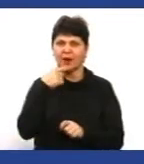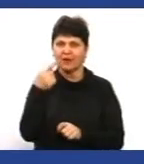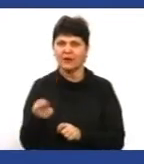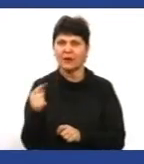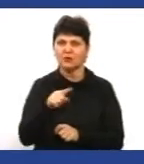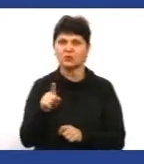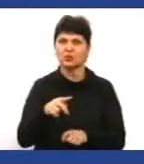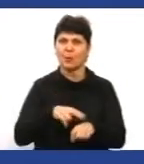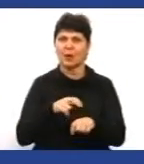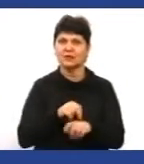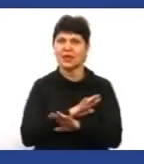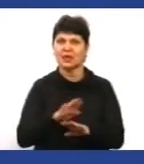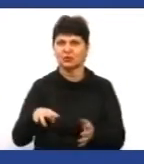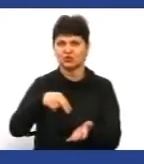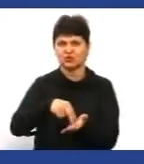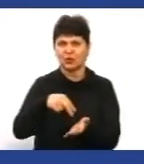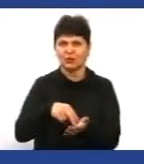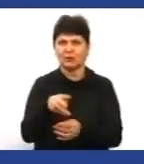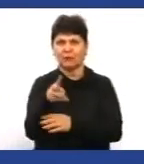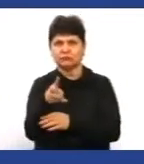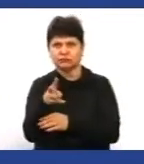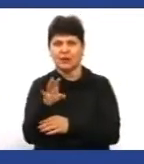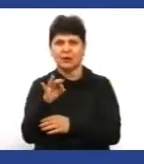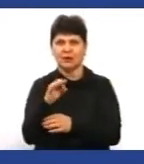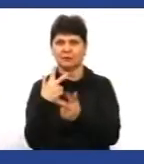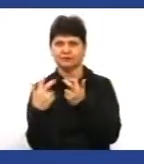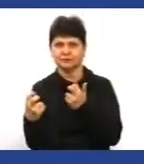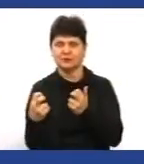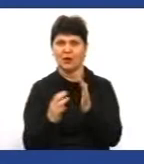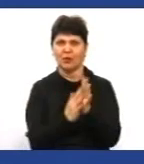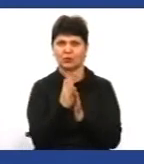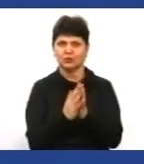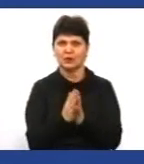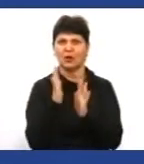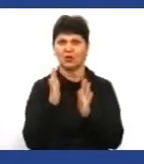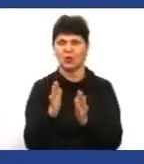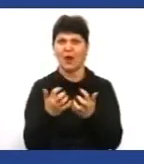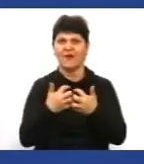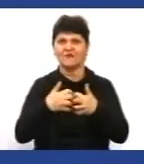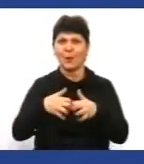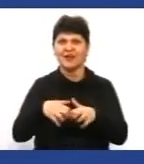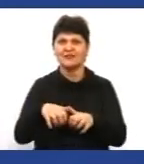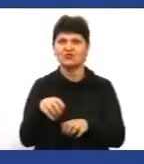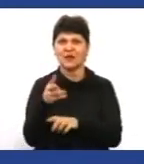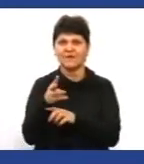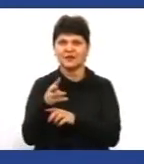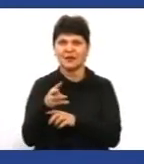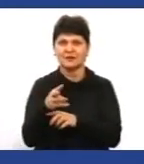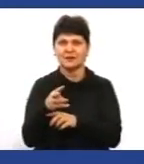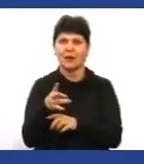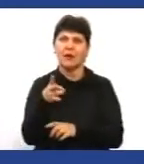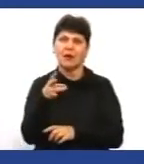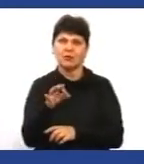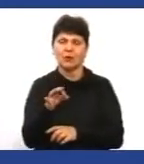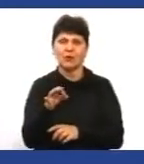нас поліція не буде стояти там з якими-то приборами і прятатися в кустах, що ободжуємося тільки автоматичної фіксування правонарушення. Але чудо